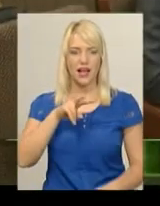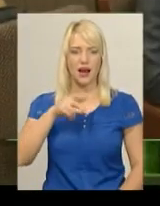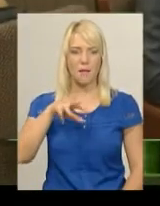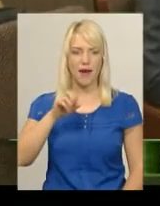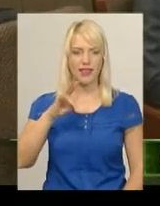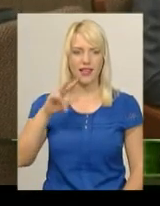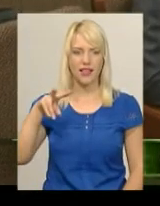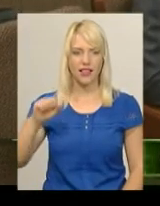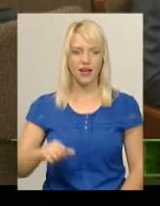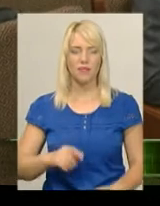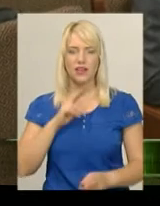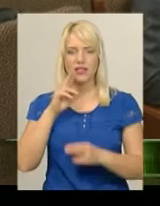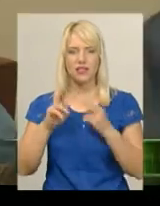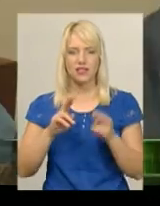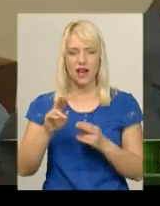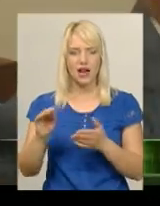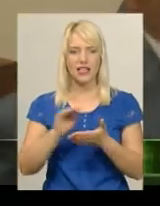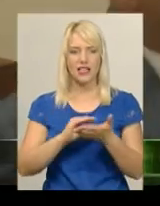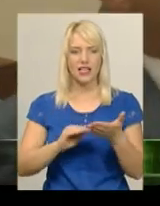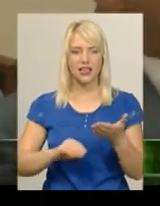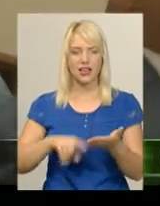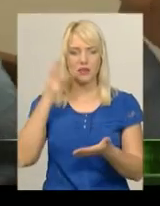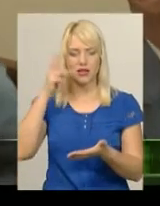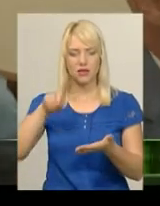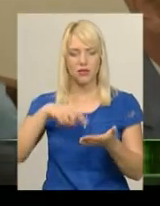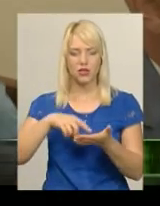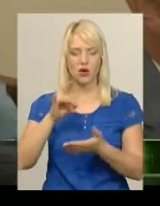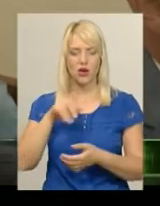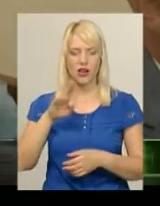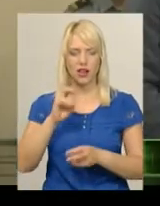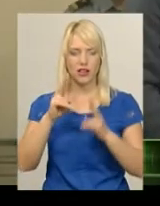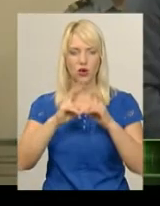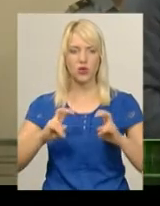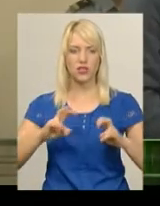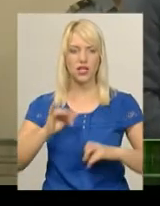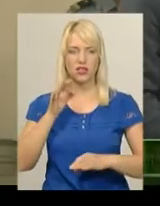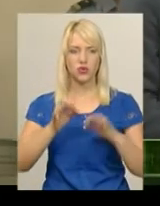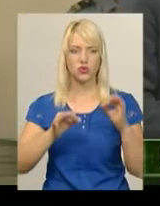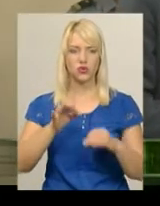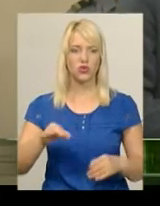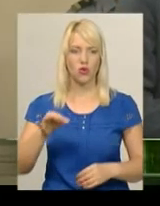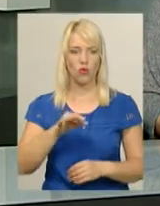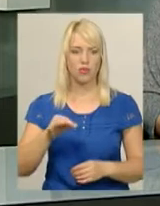Апеляційну скаргу секретаря Хмельницької міської ради Михайла Кривака розглянули сьогодні в апеляційному суді області.